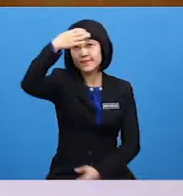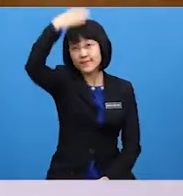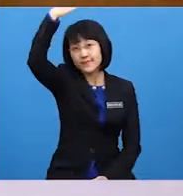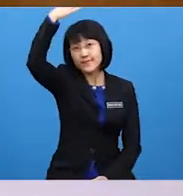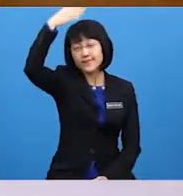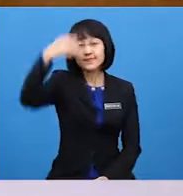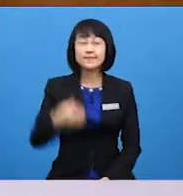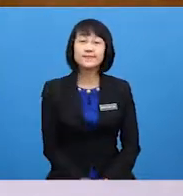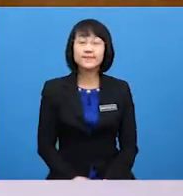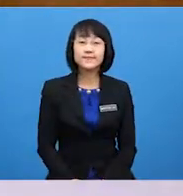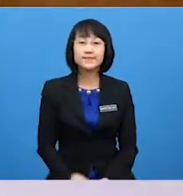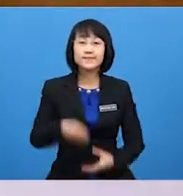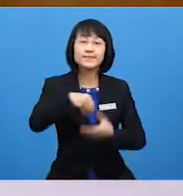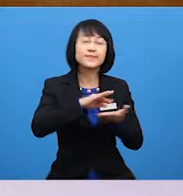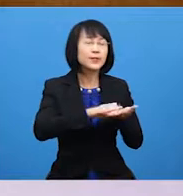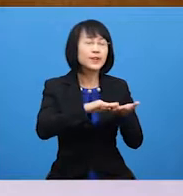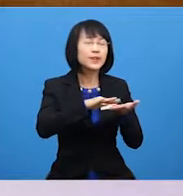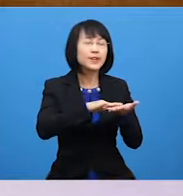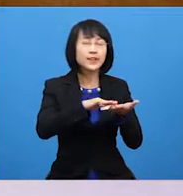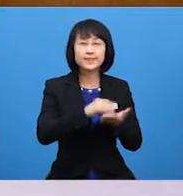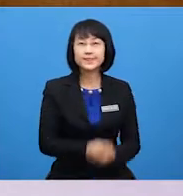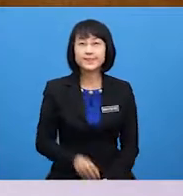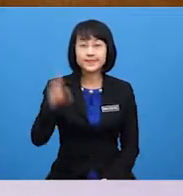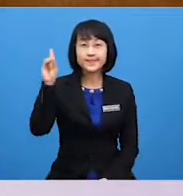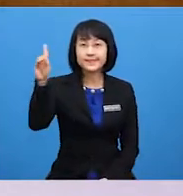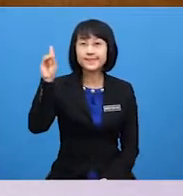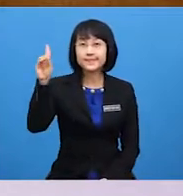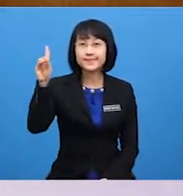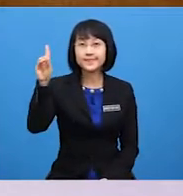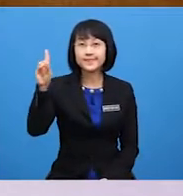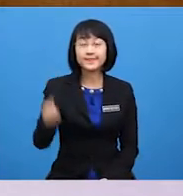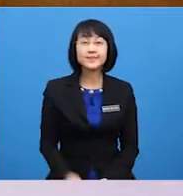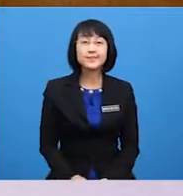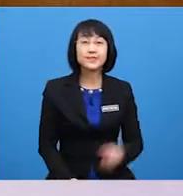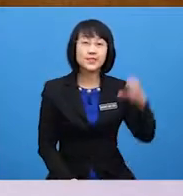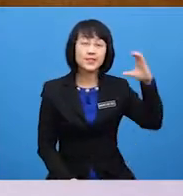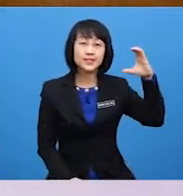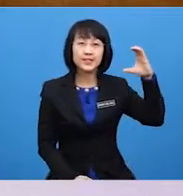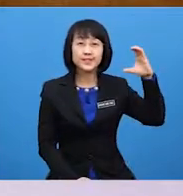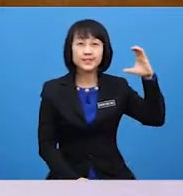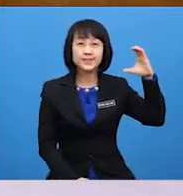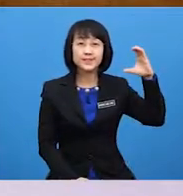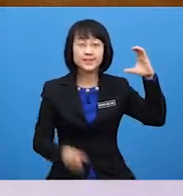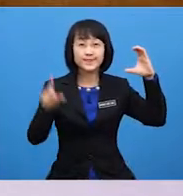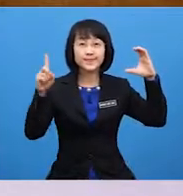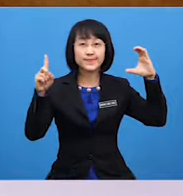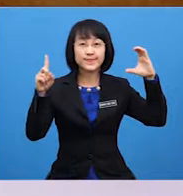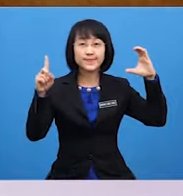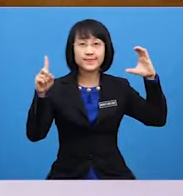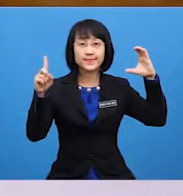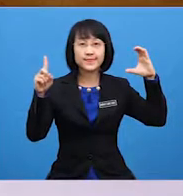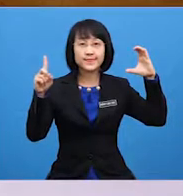In braille code, the dots for letter C is 1,